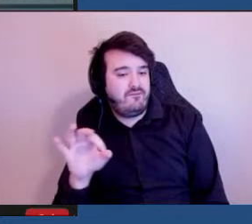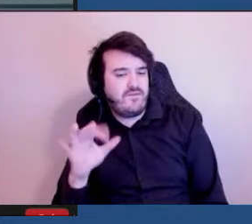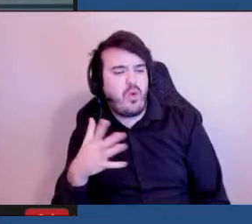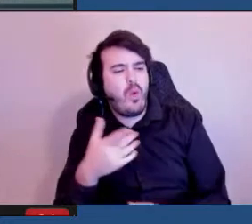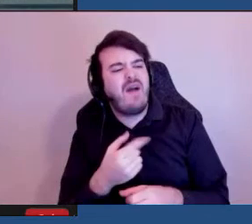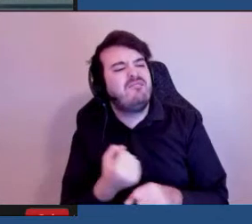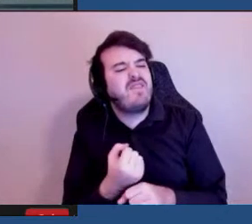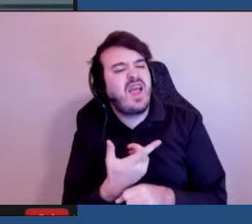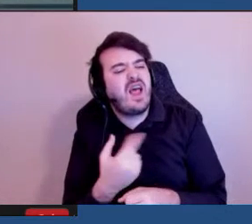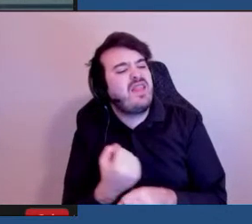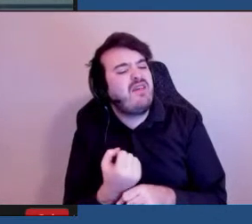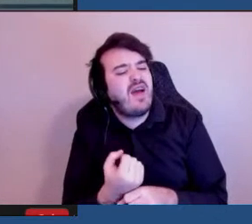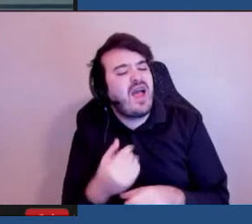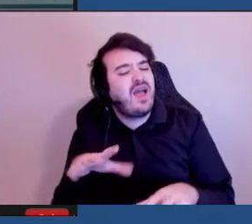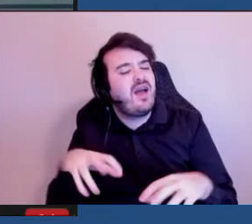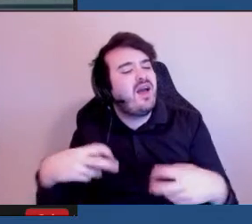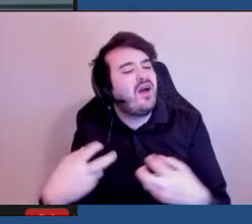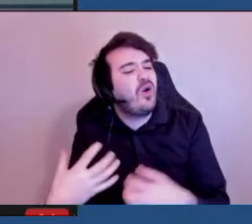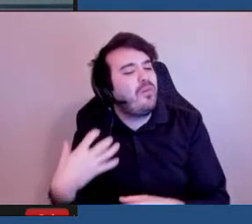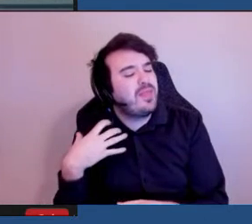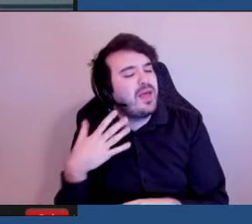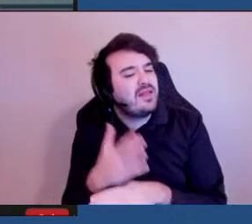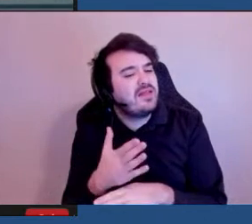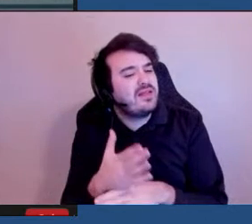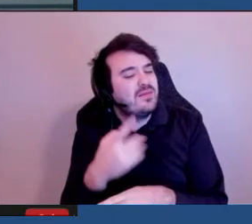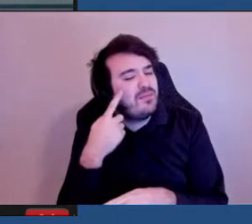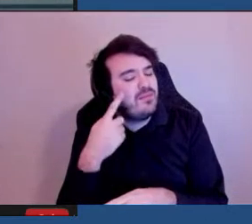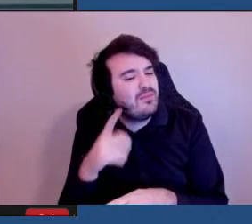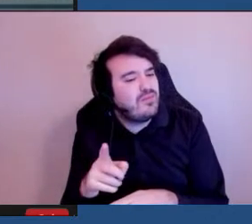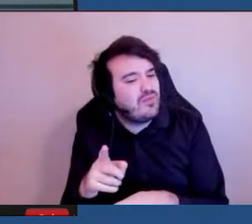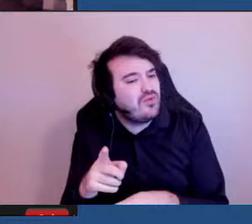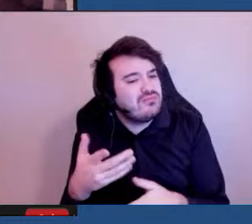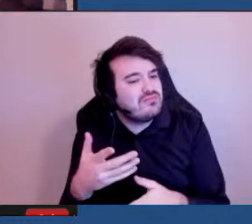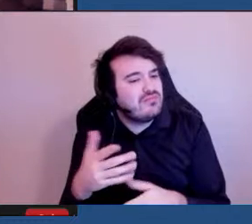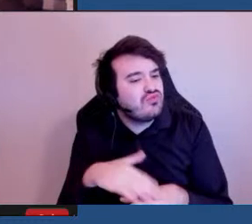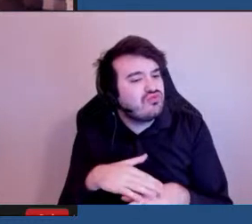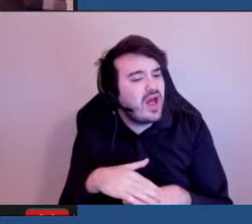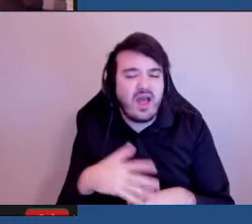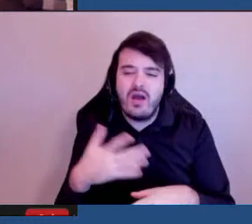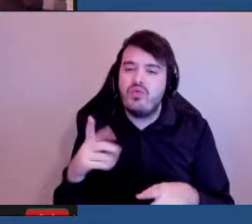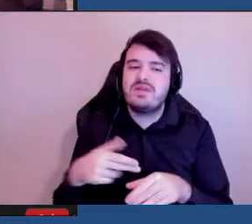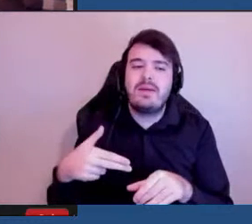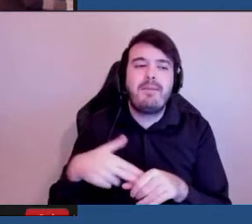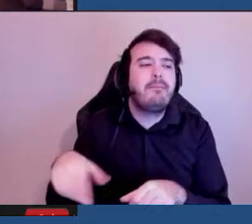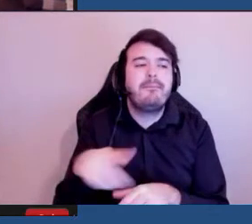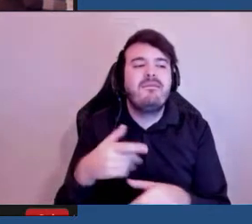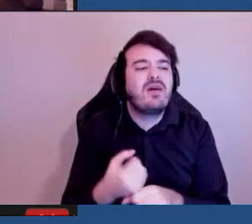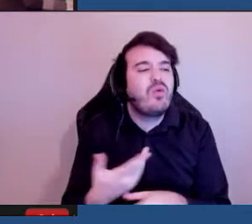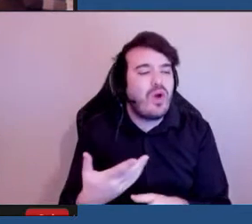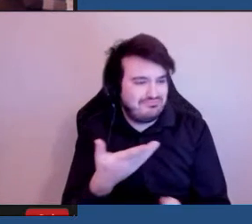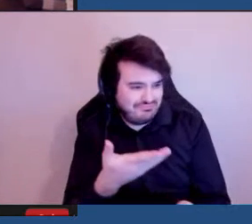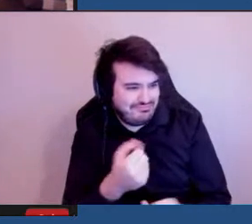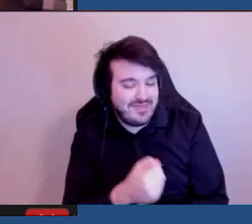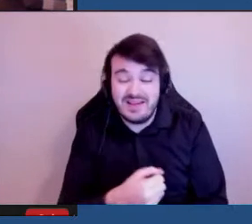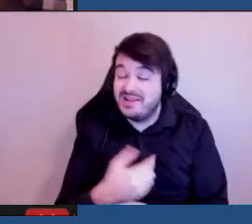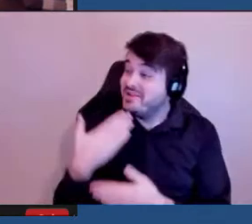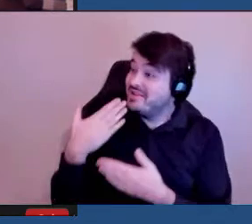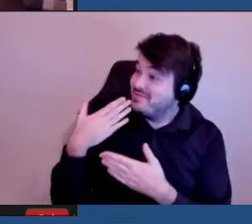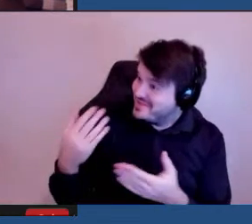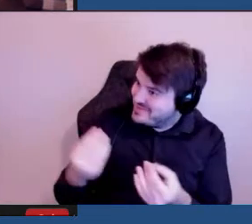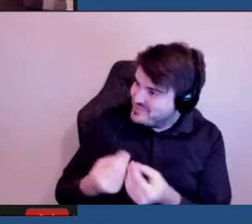comité consultatif sur l'accessibilité, de même sur la contribution des membres. Merci beaucoup. Bonjour.